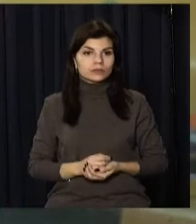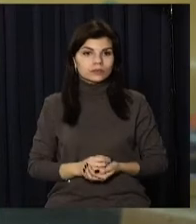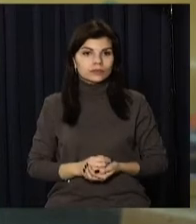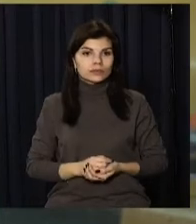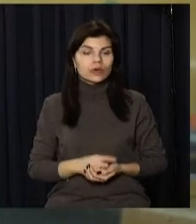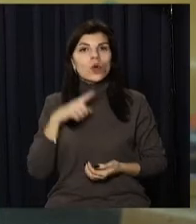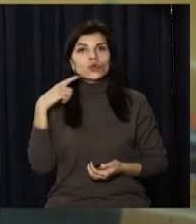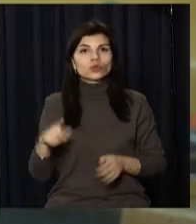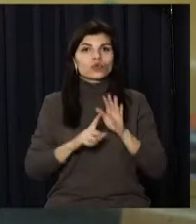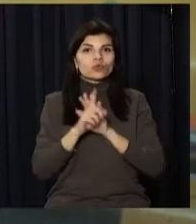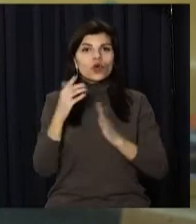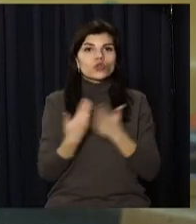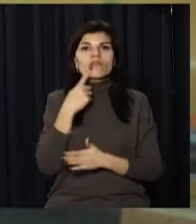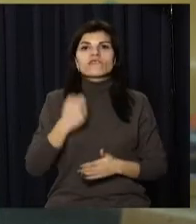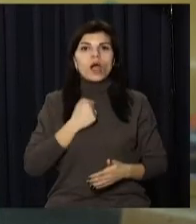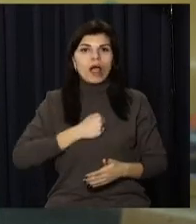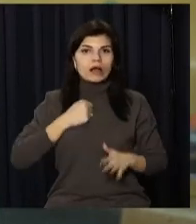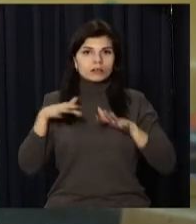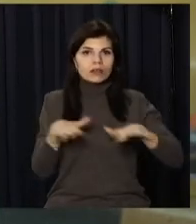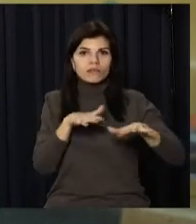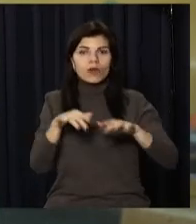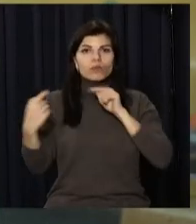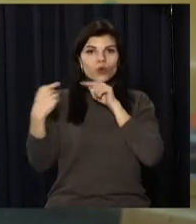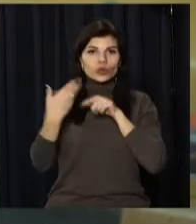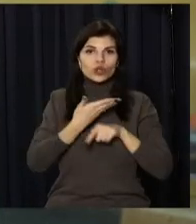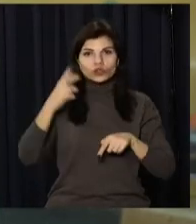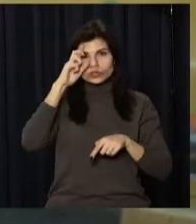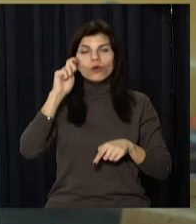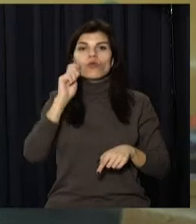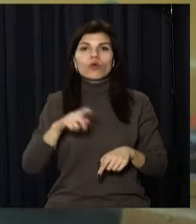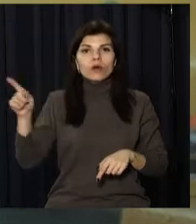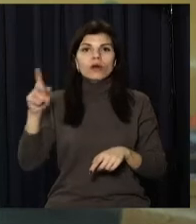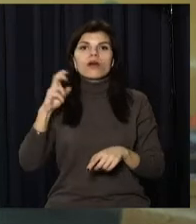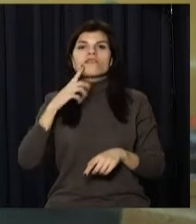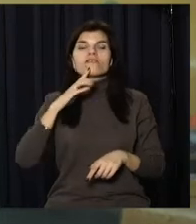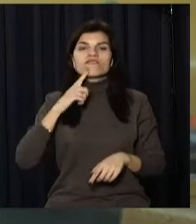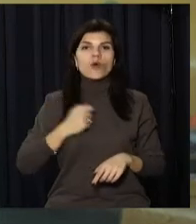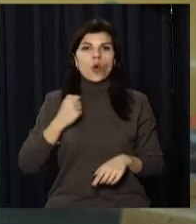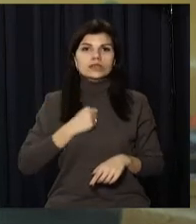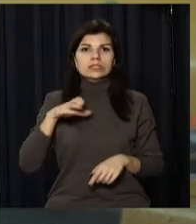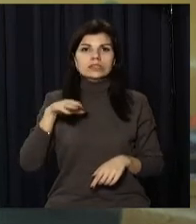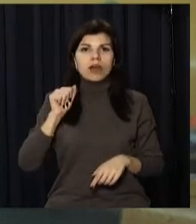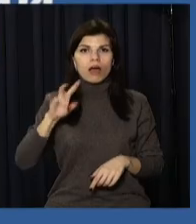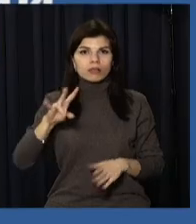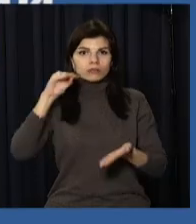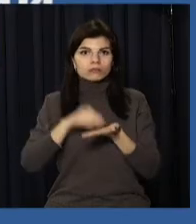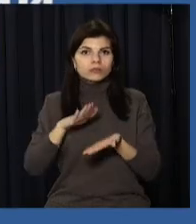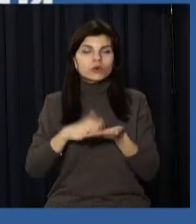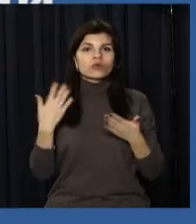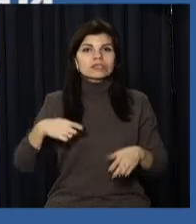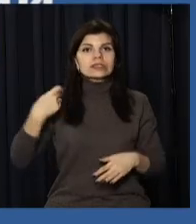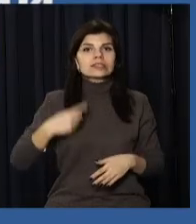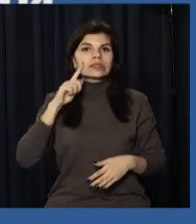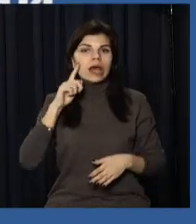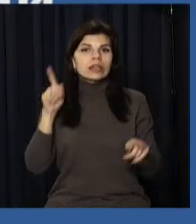Росія розпочала нову військову агресію проти нашої держави. В Україні запроваджено воєнний стан. Про це заявив президент України Володимир